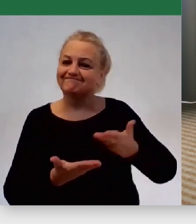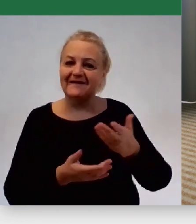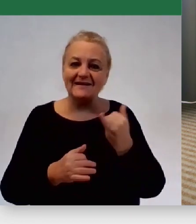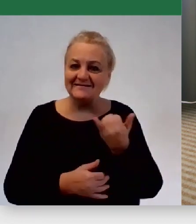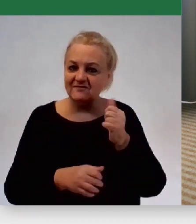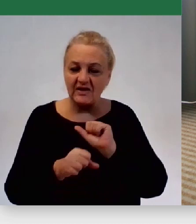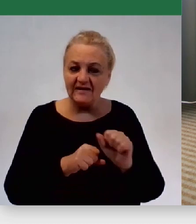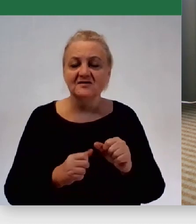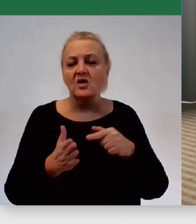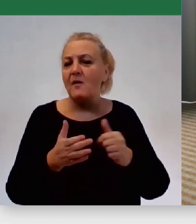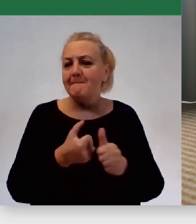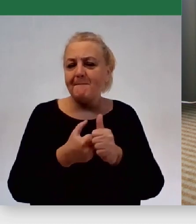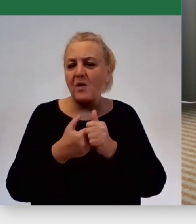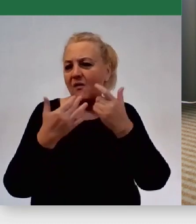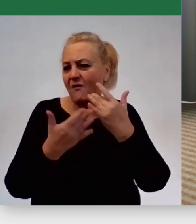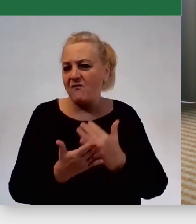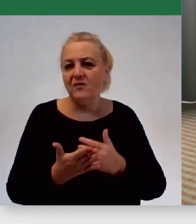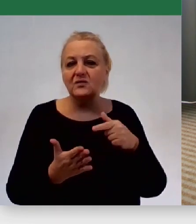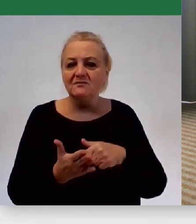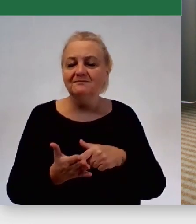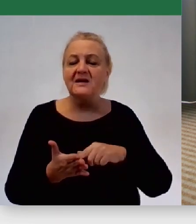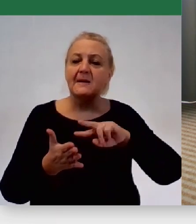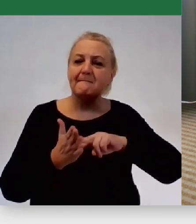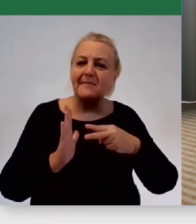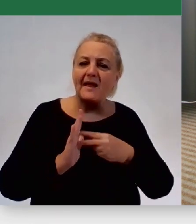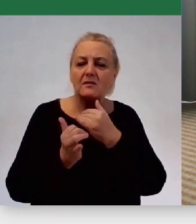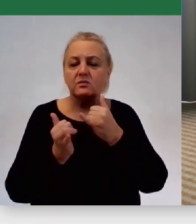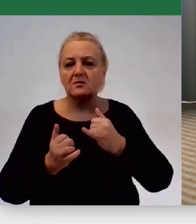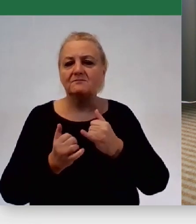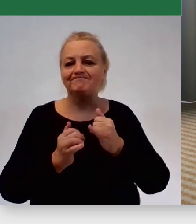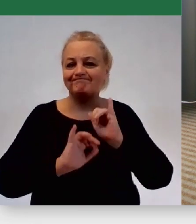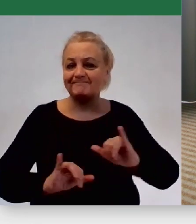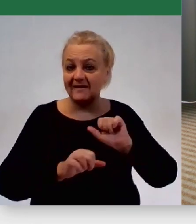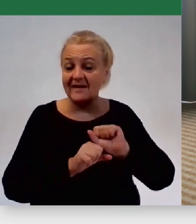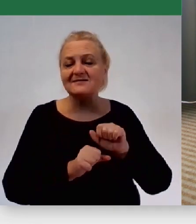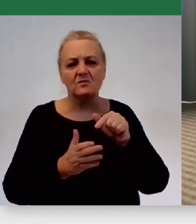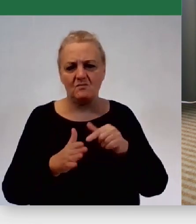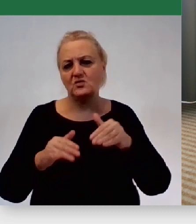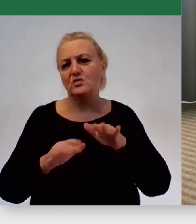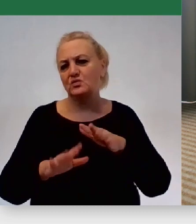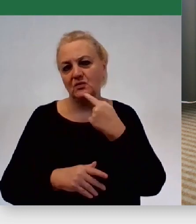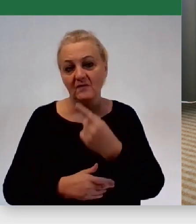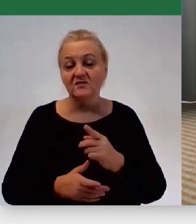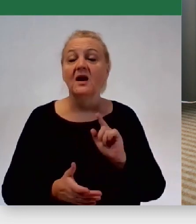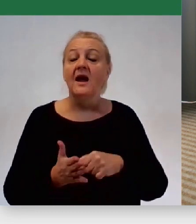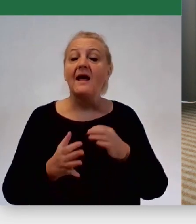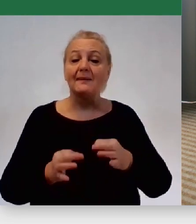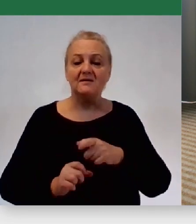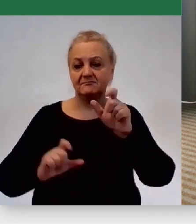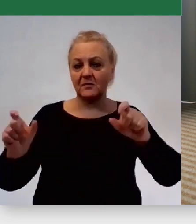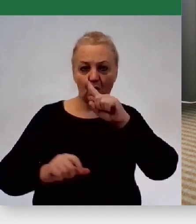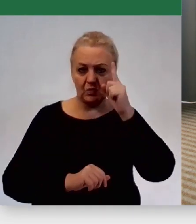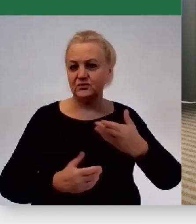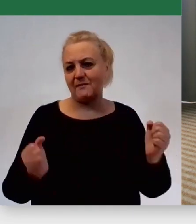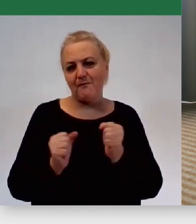przyczyn powodujących, że się pewnych strategii unika, mnożyć, ale akurat tu jesteśmy w gronie takich ludzi, którzy nie